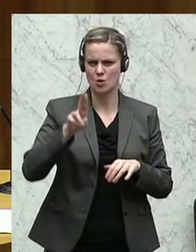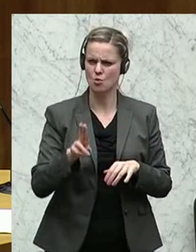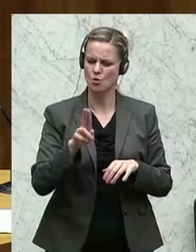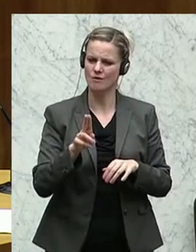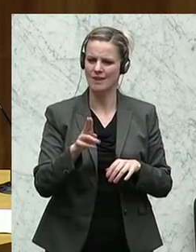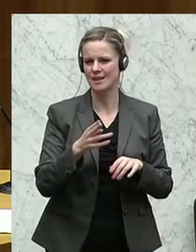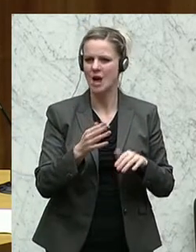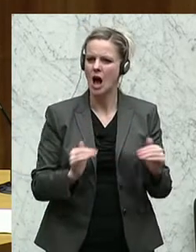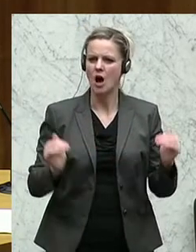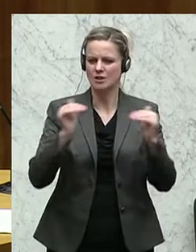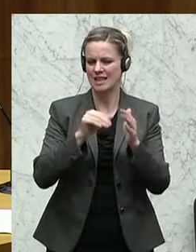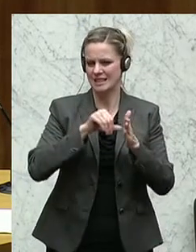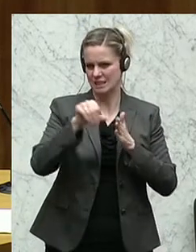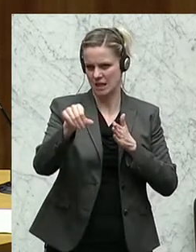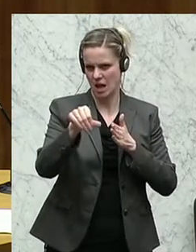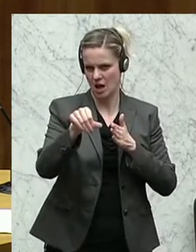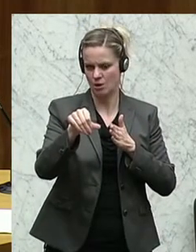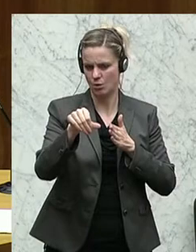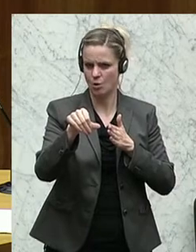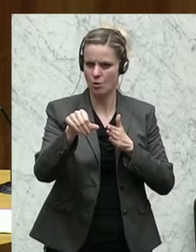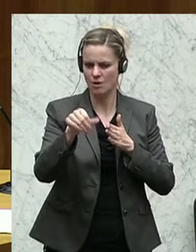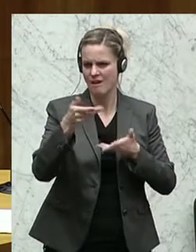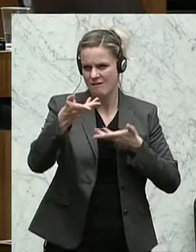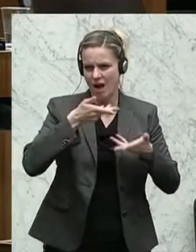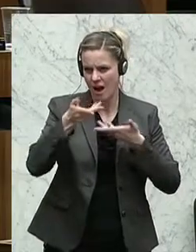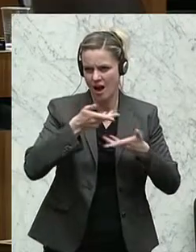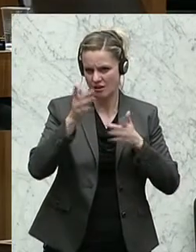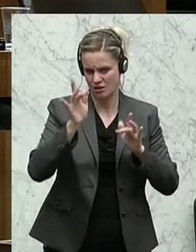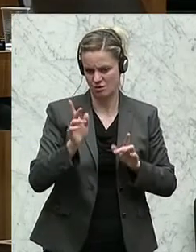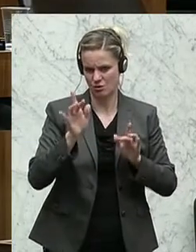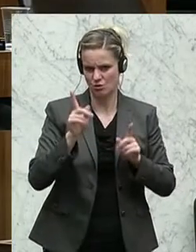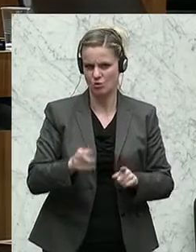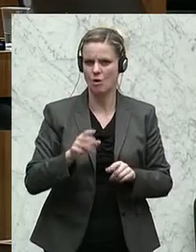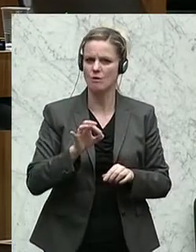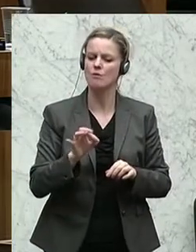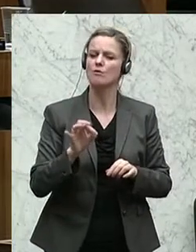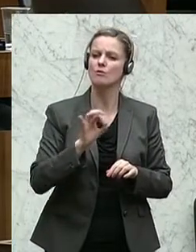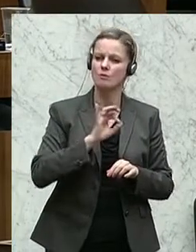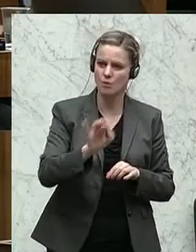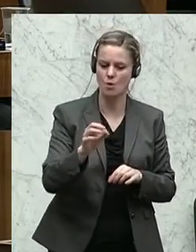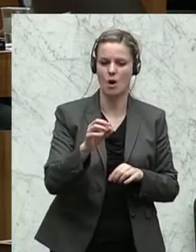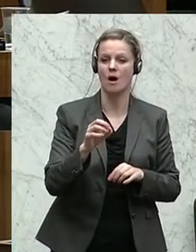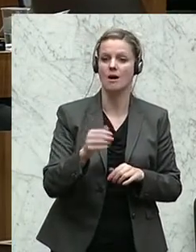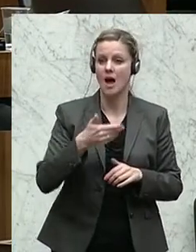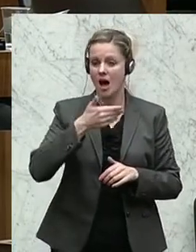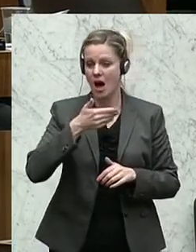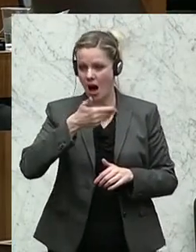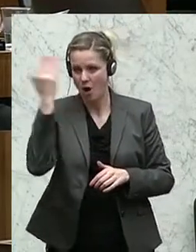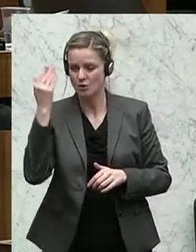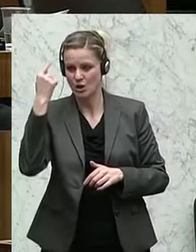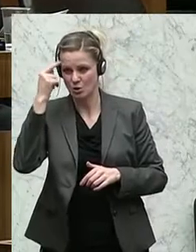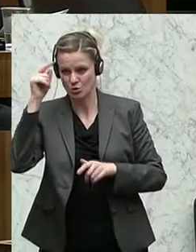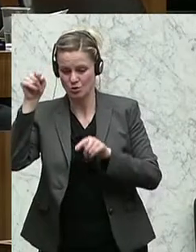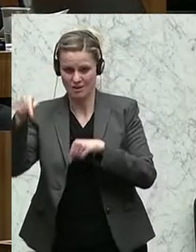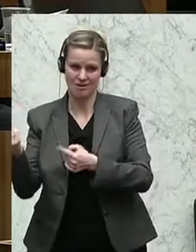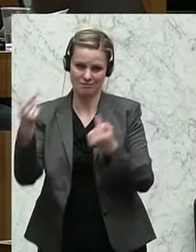Ausgleichszahlungen für den Überhang nicht-österreichische Studierende zu verhandeln, die heimische Studienplätze in Anspruch nehmen. Konkret geht